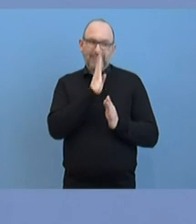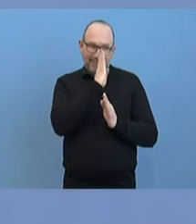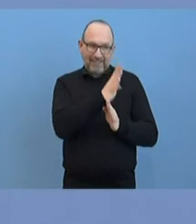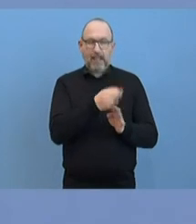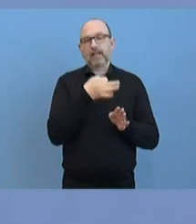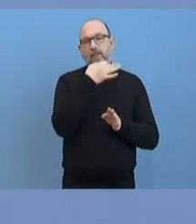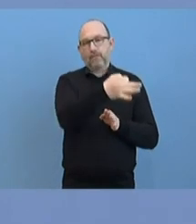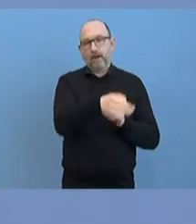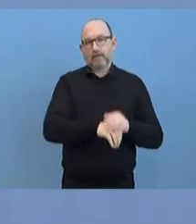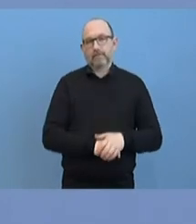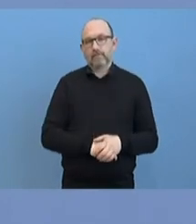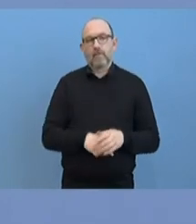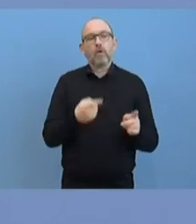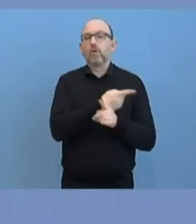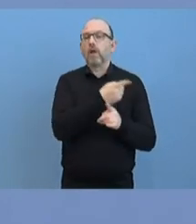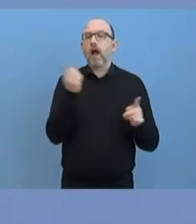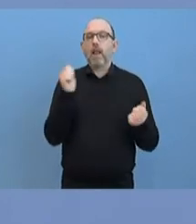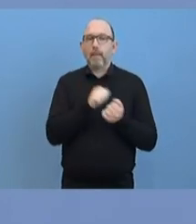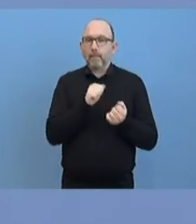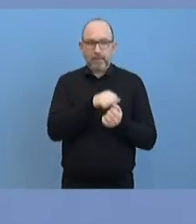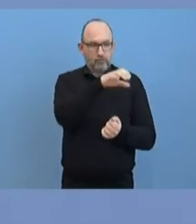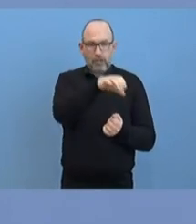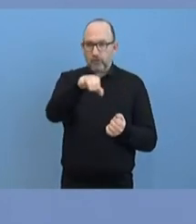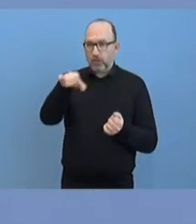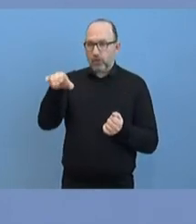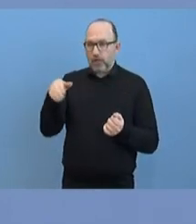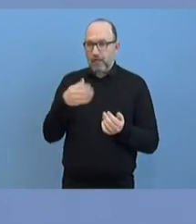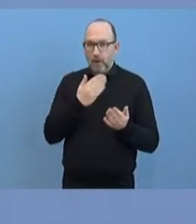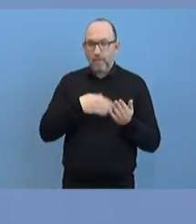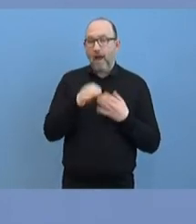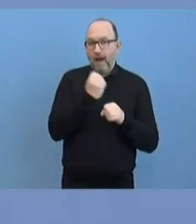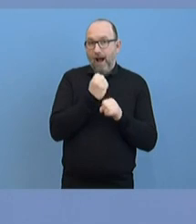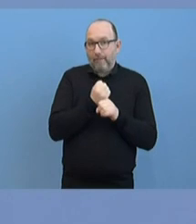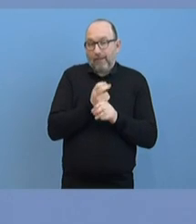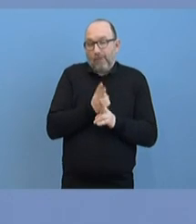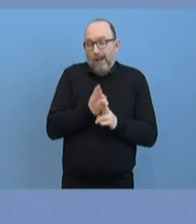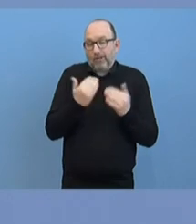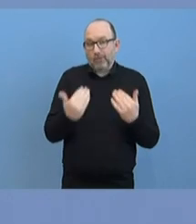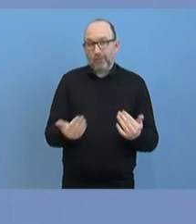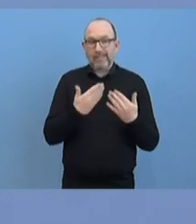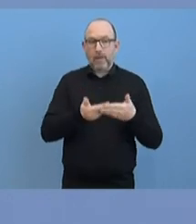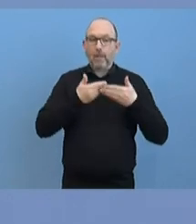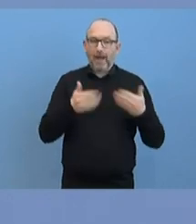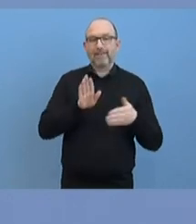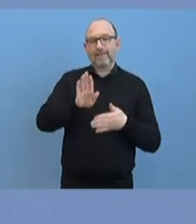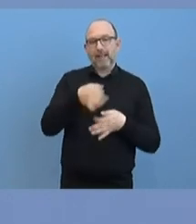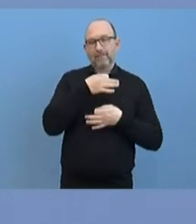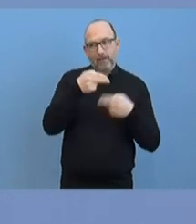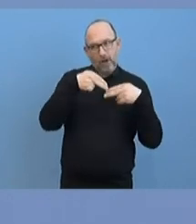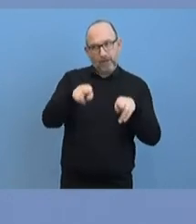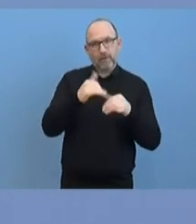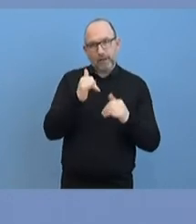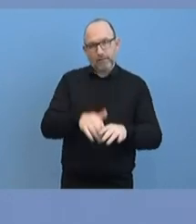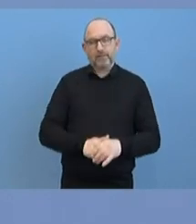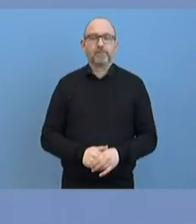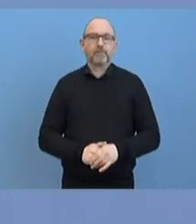wenden. Alle Pressestellen arbeiten, arbeiten sogar noch mehr als sonst und sind gerne bereit, Ihre Fragen zu beantworten. Das